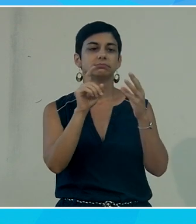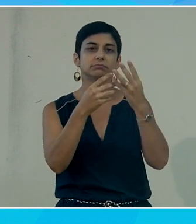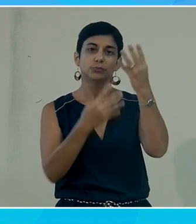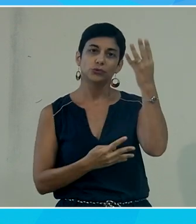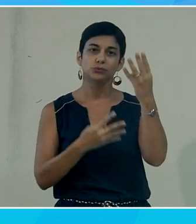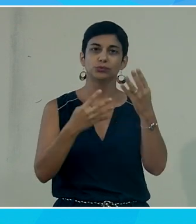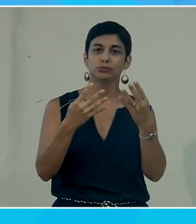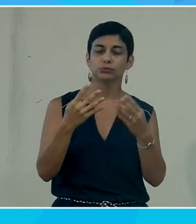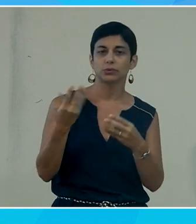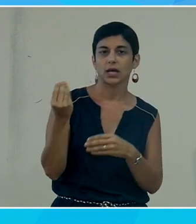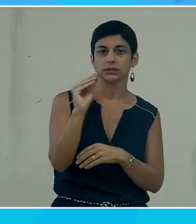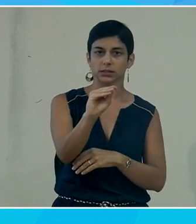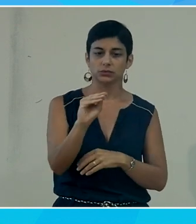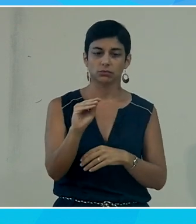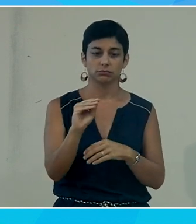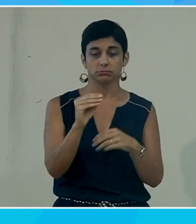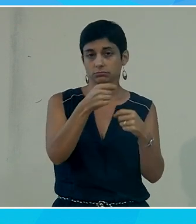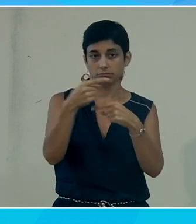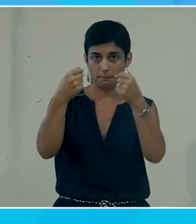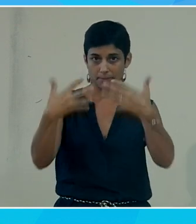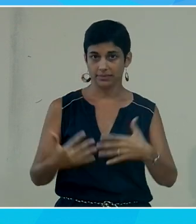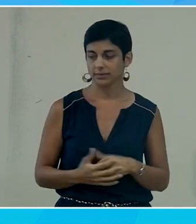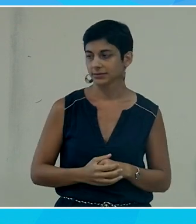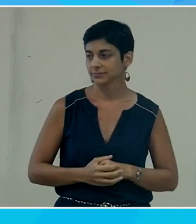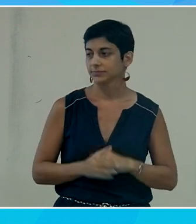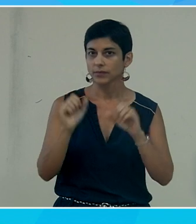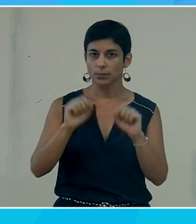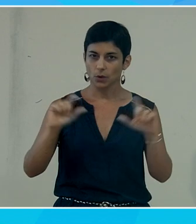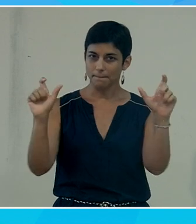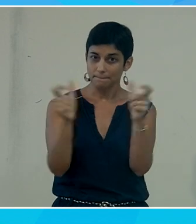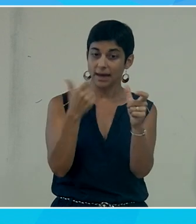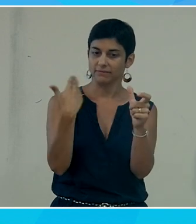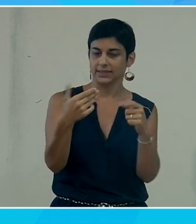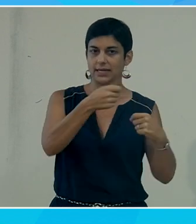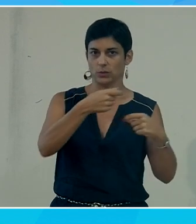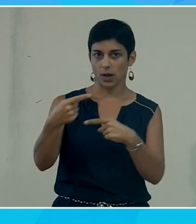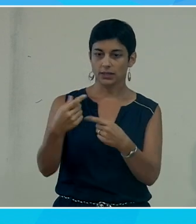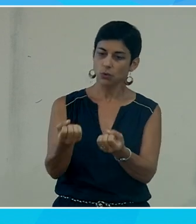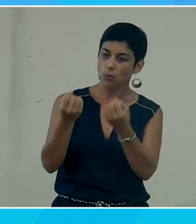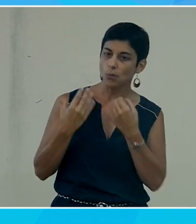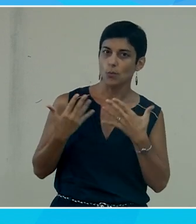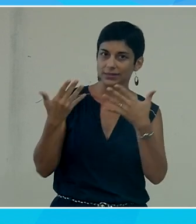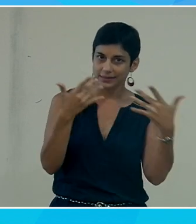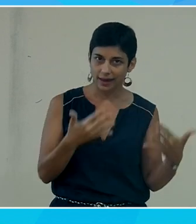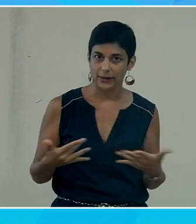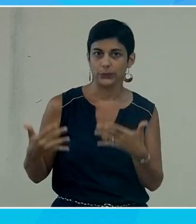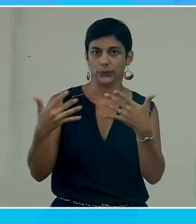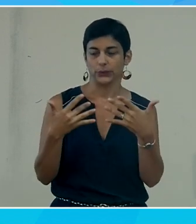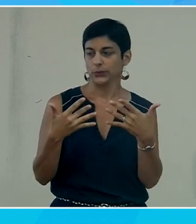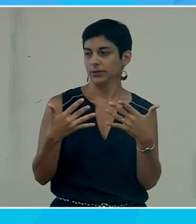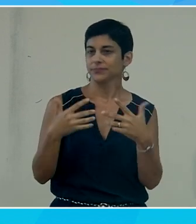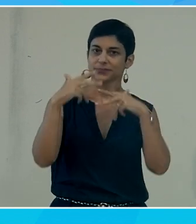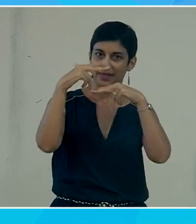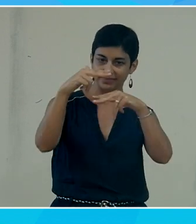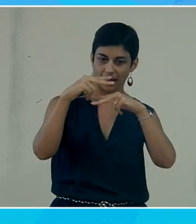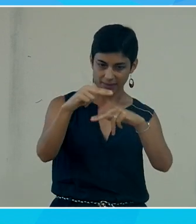voilà qui s'appelle l'équation mathématique il va être capable de reconnaître l'équation il va me proposer de la calculer avec différentes étapes